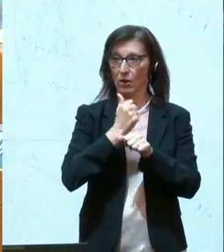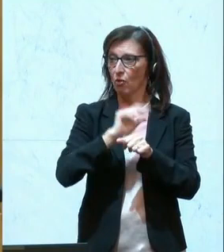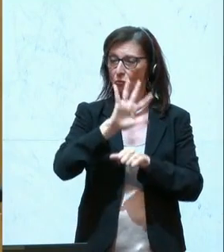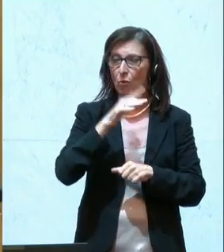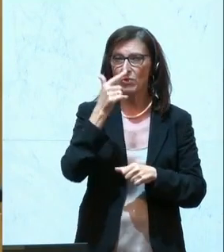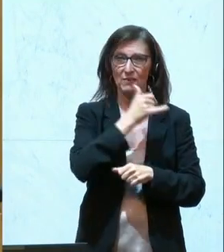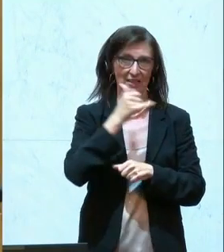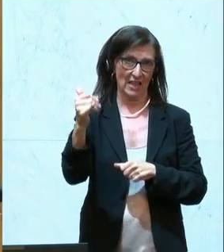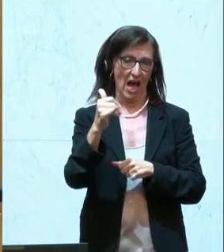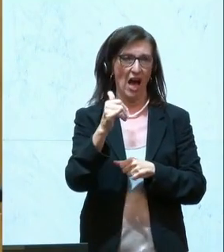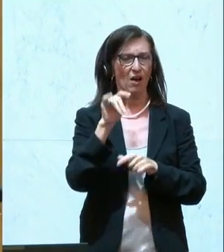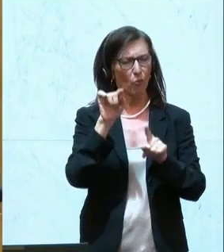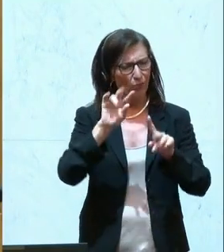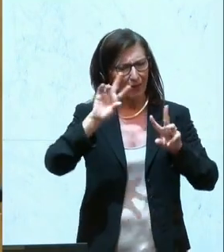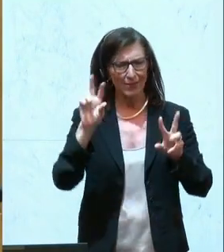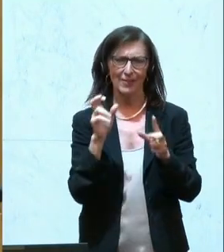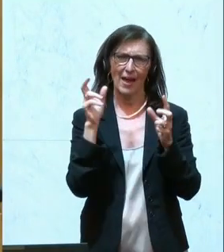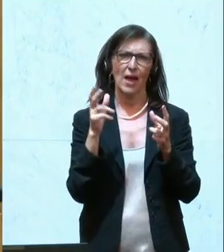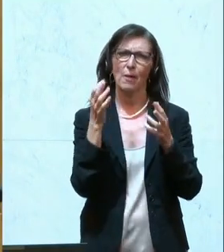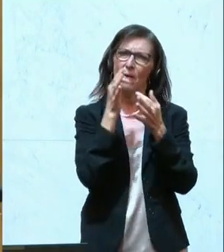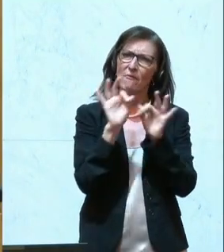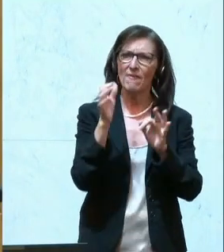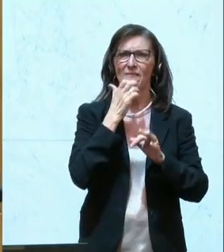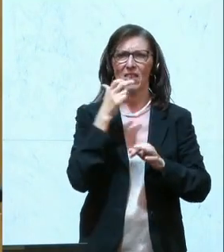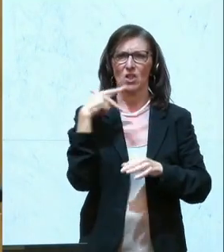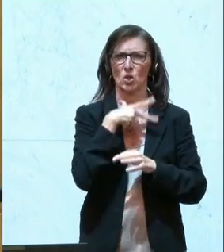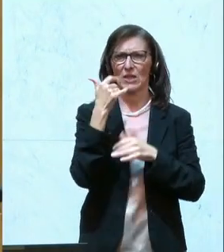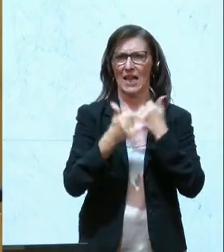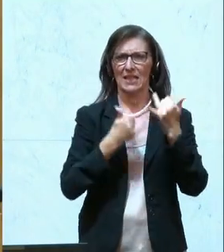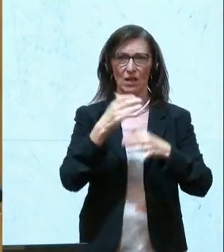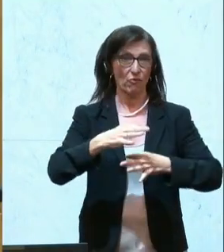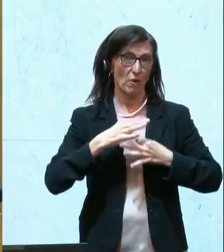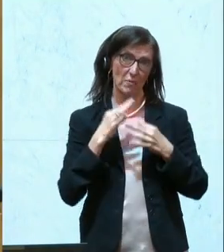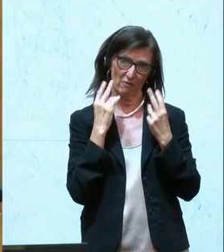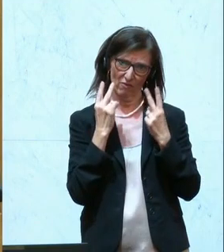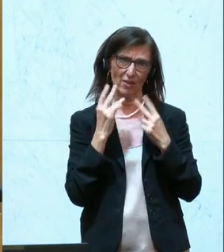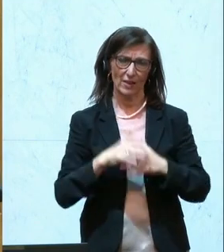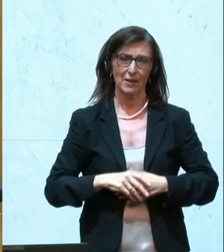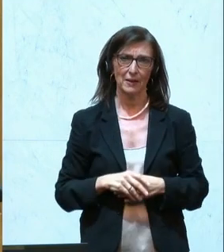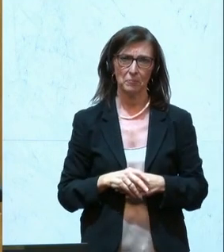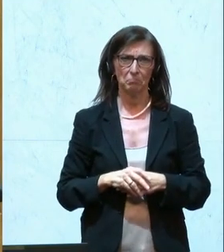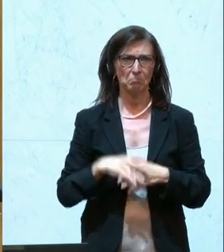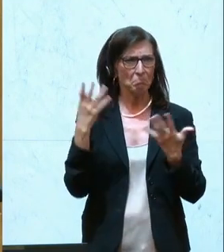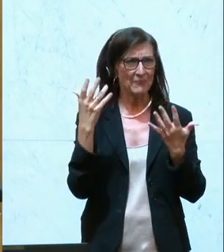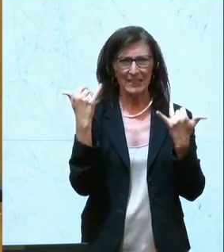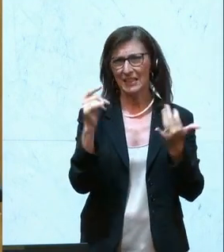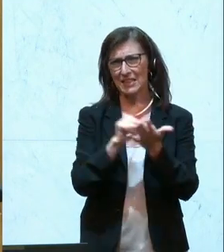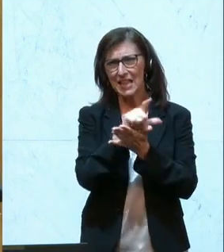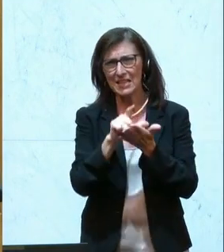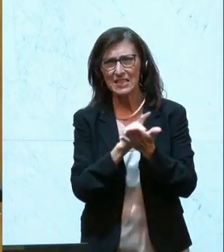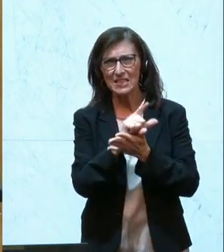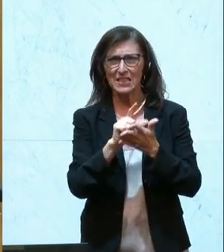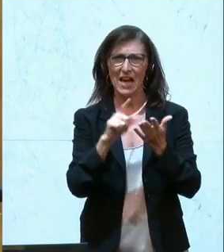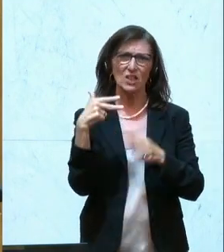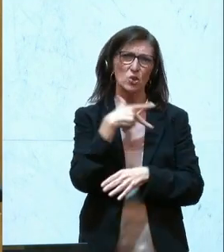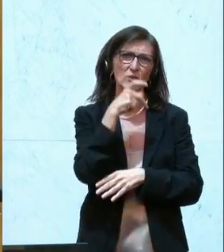das Thema freiwilliges Sozialjahr persönlich sehr, sehr am Herzen. Gerade in einer Zeit, wo es Fachkräftemangel in